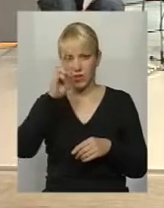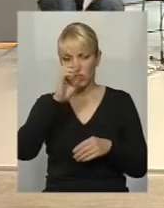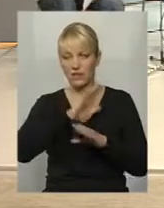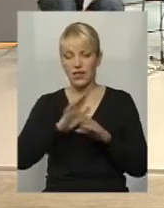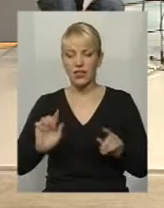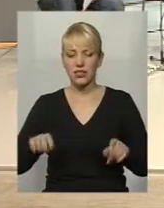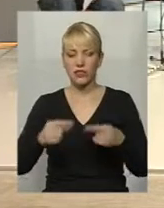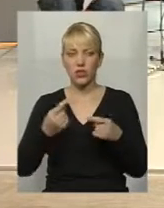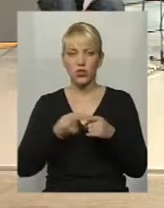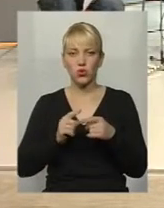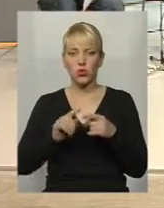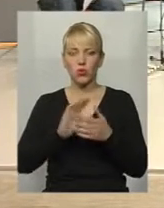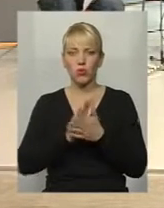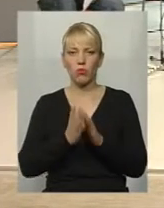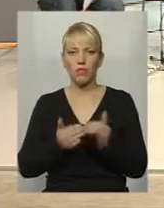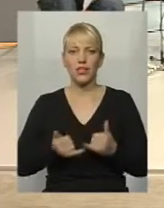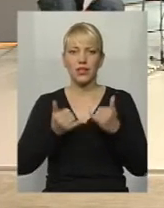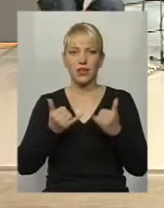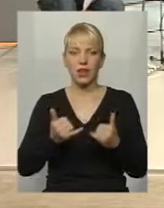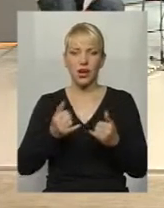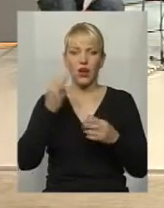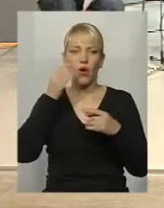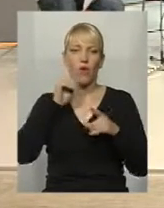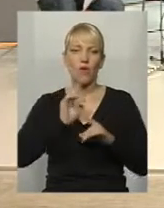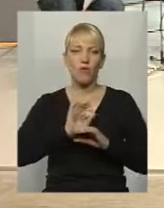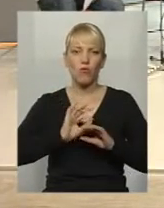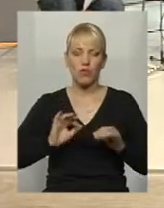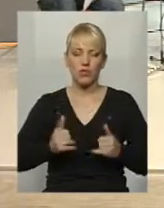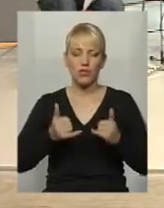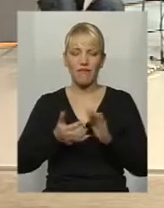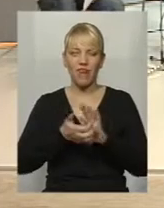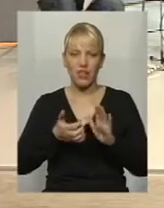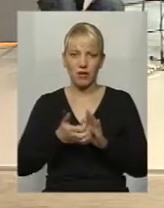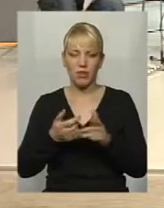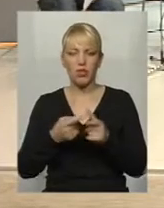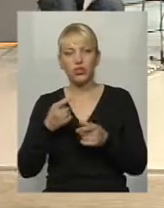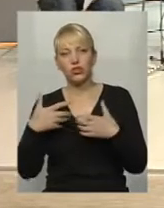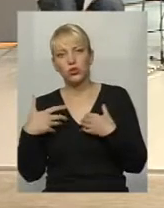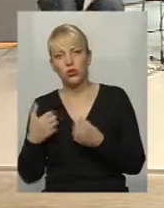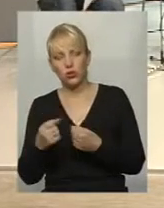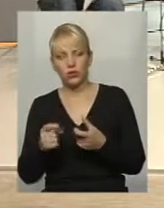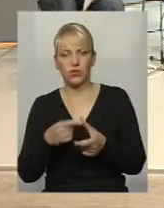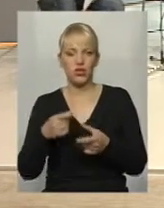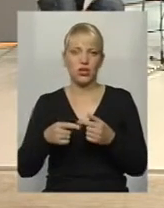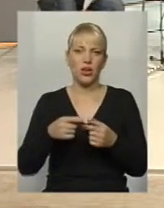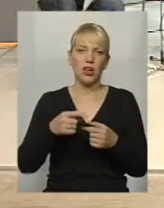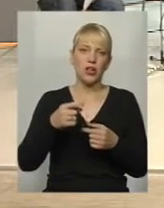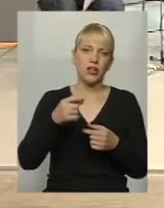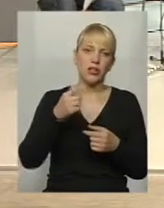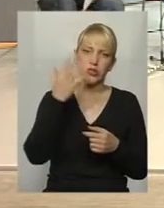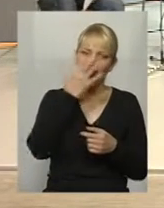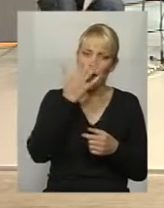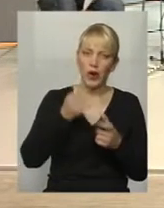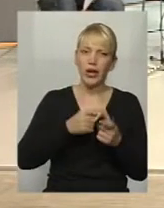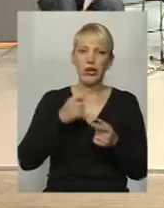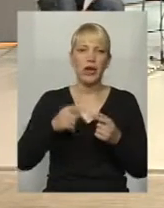умови для комфорту людей з вадами, з вадами чи то здоров'я, чи то зору, чи то слуху, тому що, мабуть,